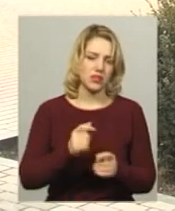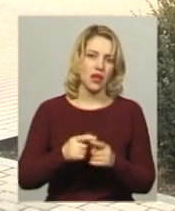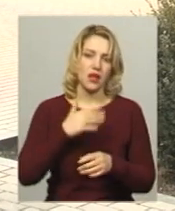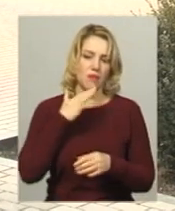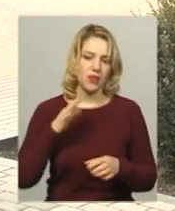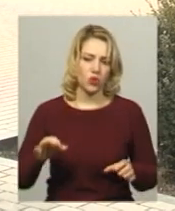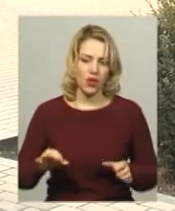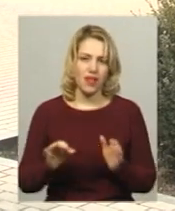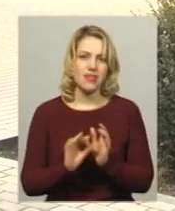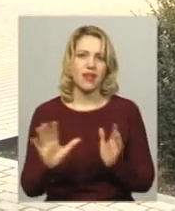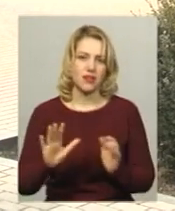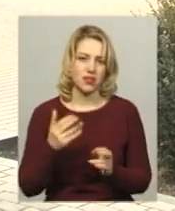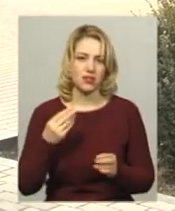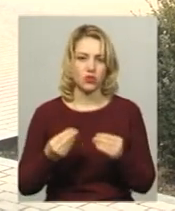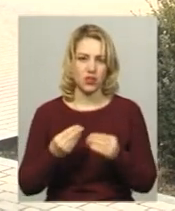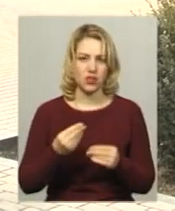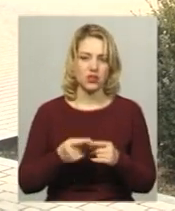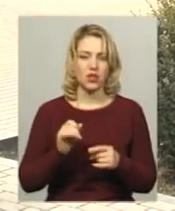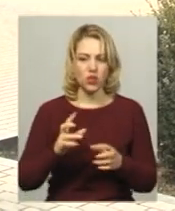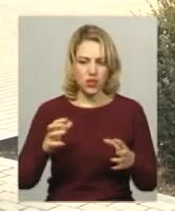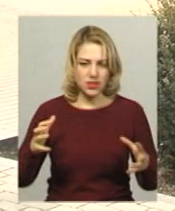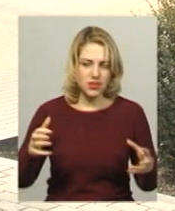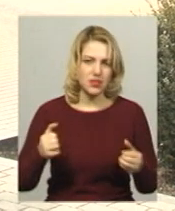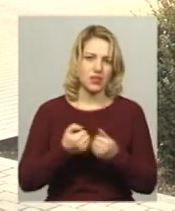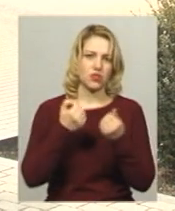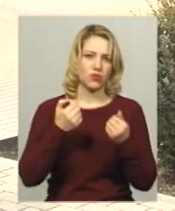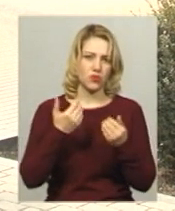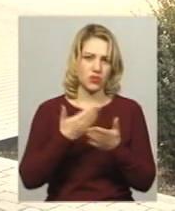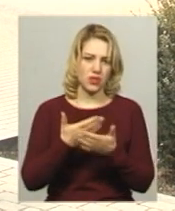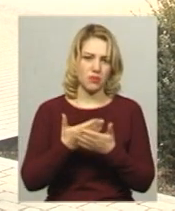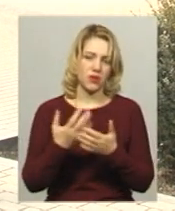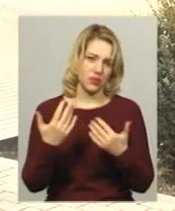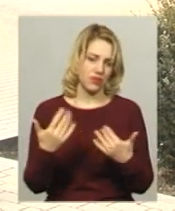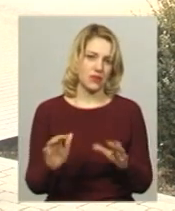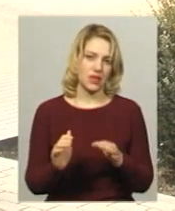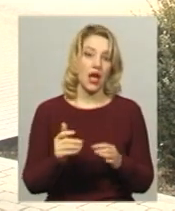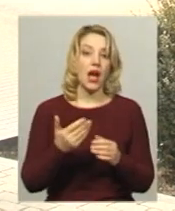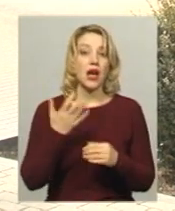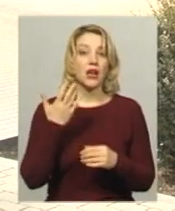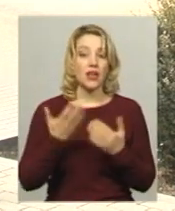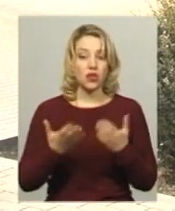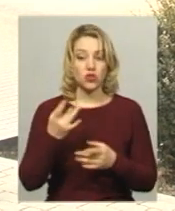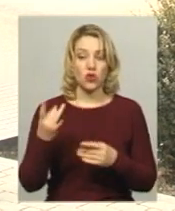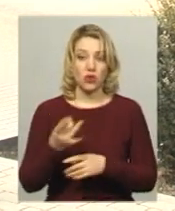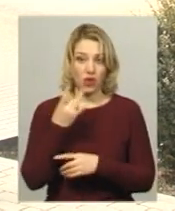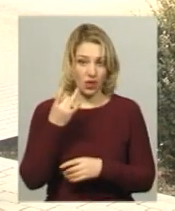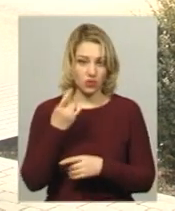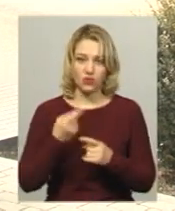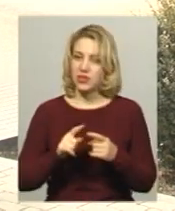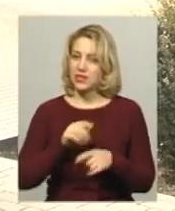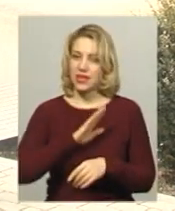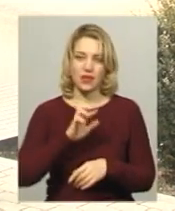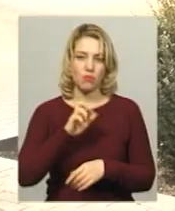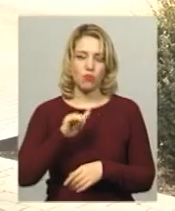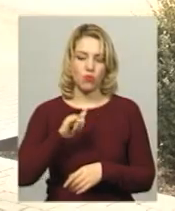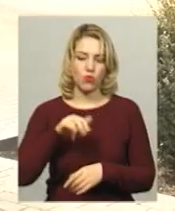енергії, або гралися, хтось зіштовхнувся і так, ніби, ще поштовхалися. Тобто, якщо це відбувається разово, це не є вулінг,